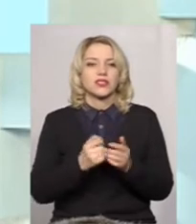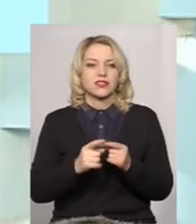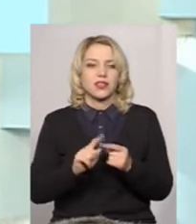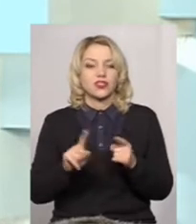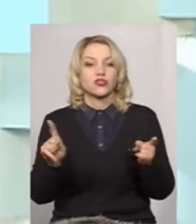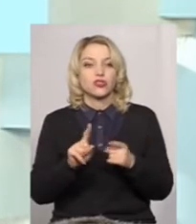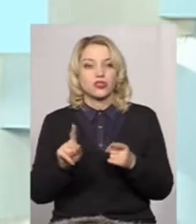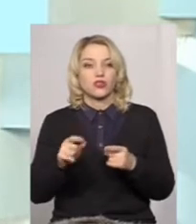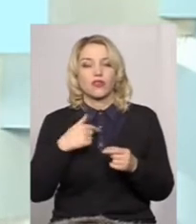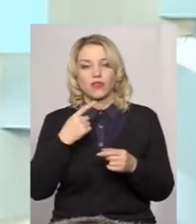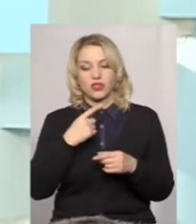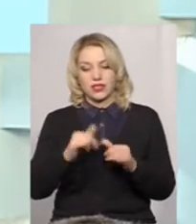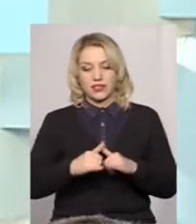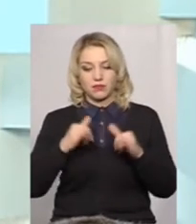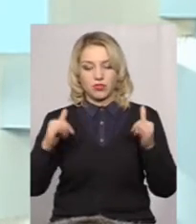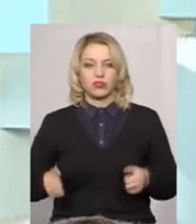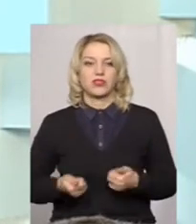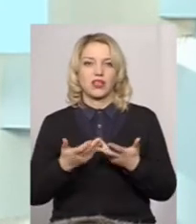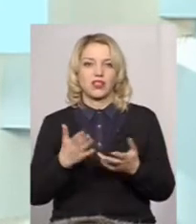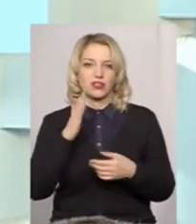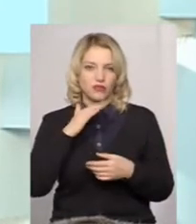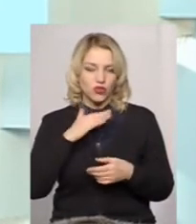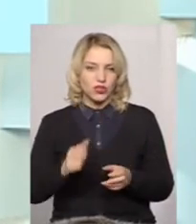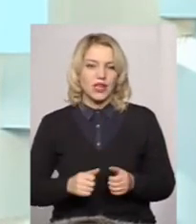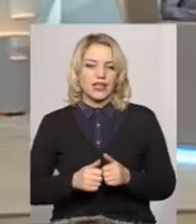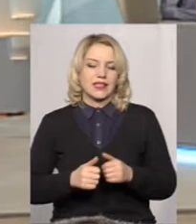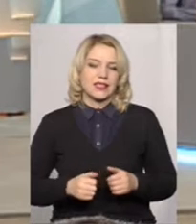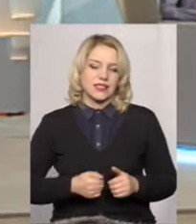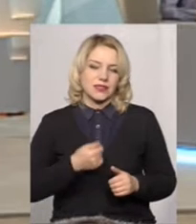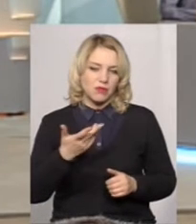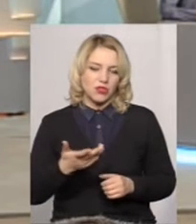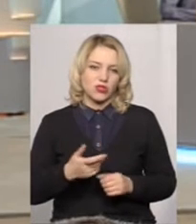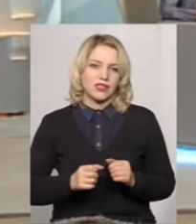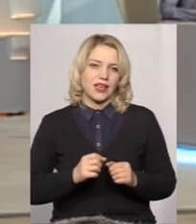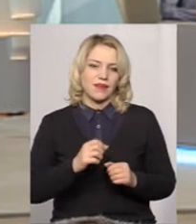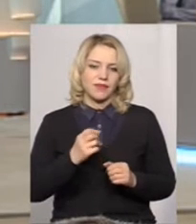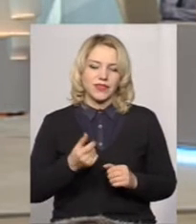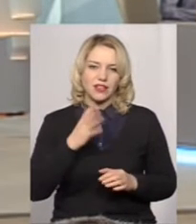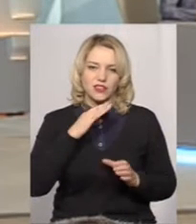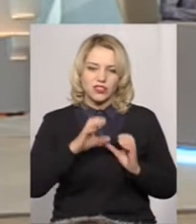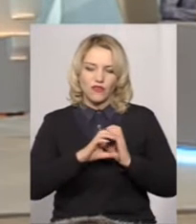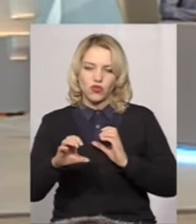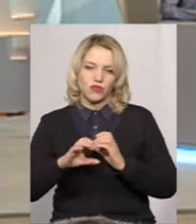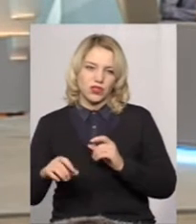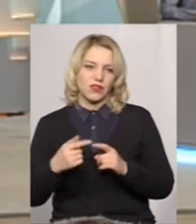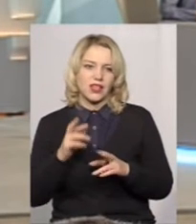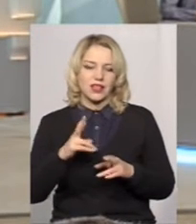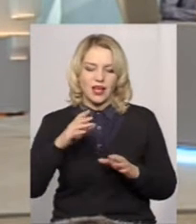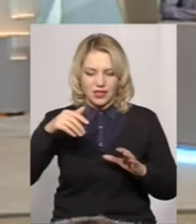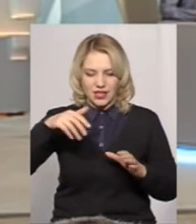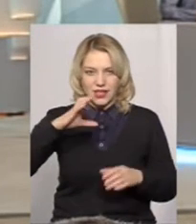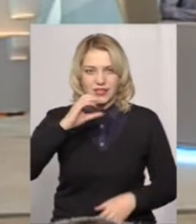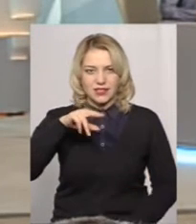я вже говорив, що збільшується кількість води, збільшується водовидведення, септики. Як септик побудований? Яма,